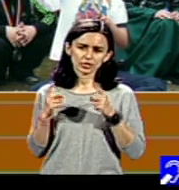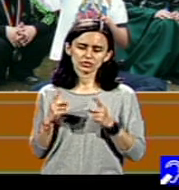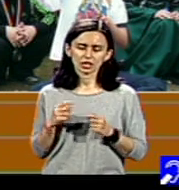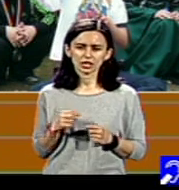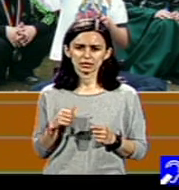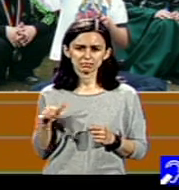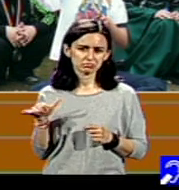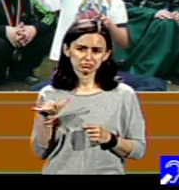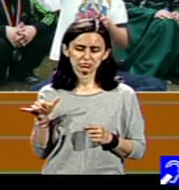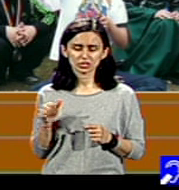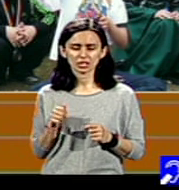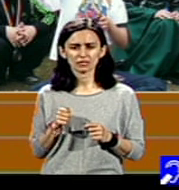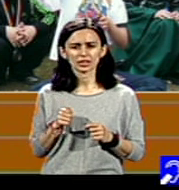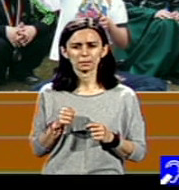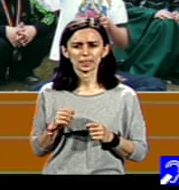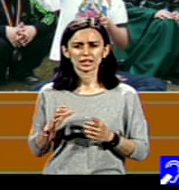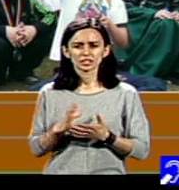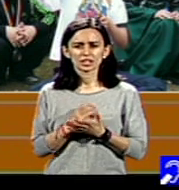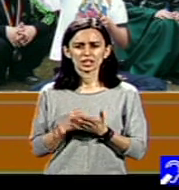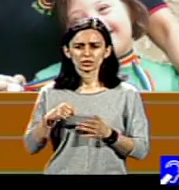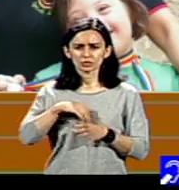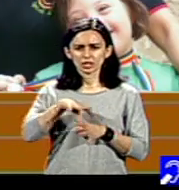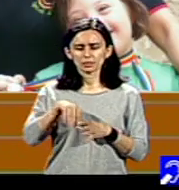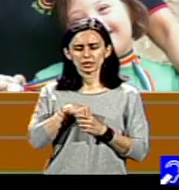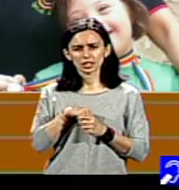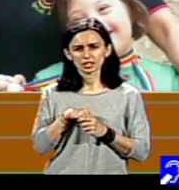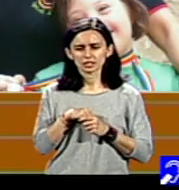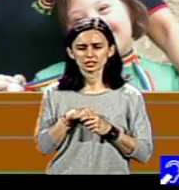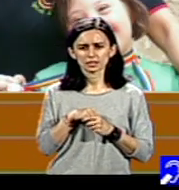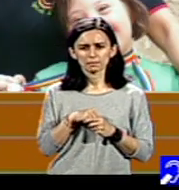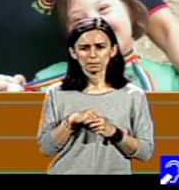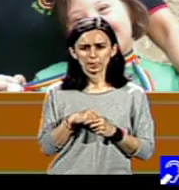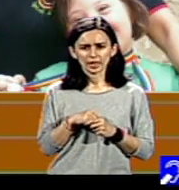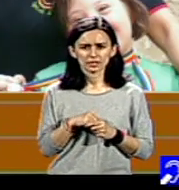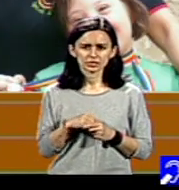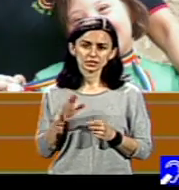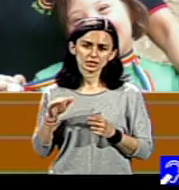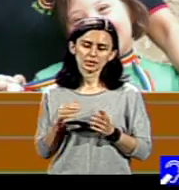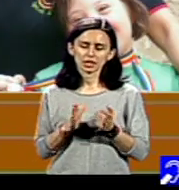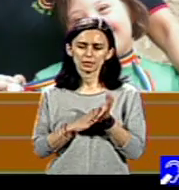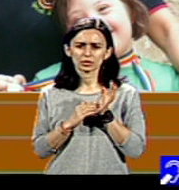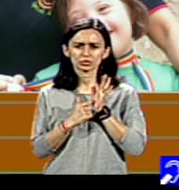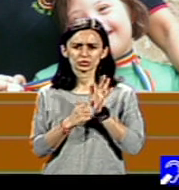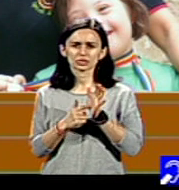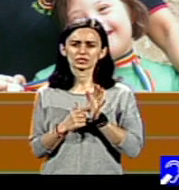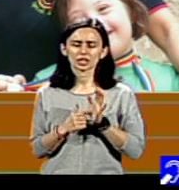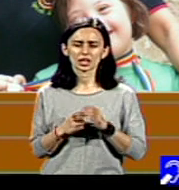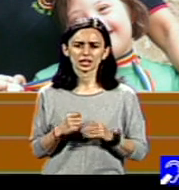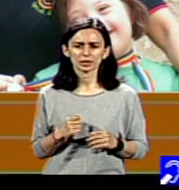adune părinții și să mai aibă justificare pe cine